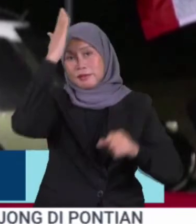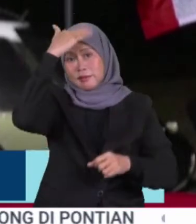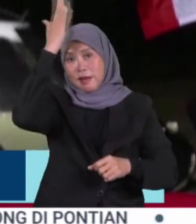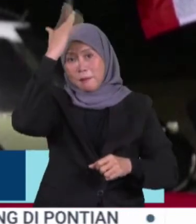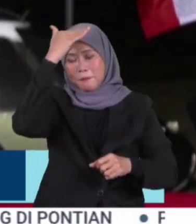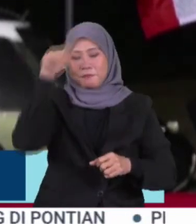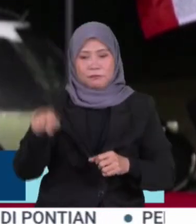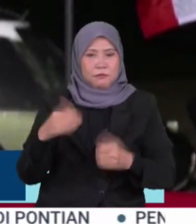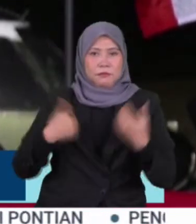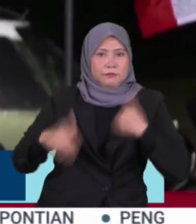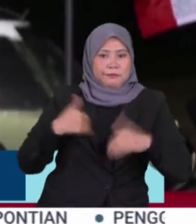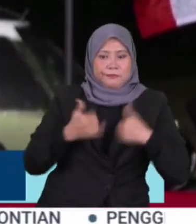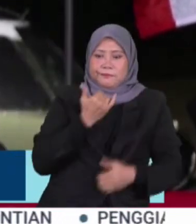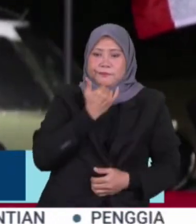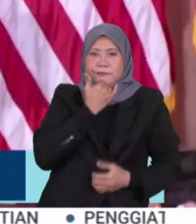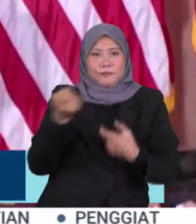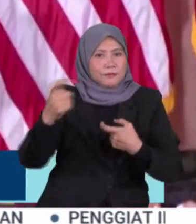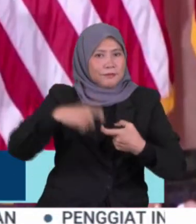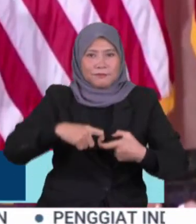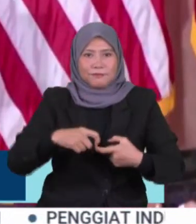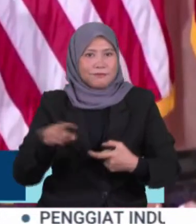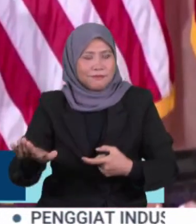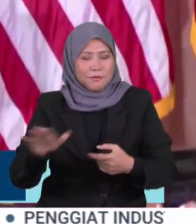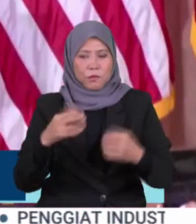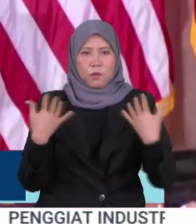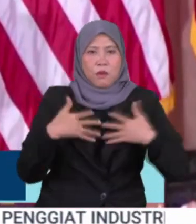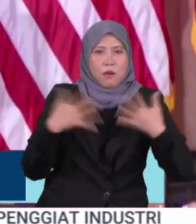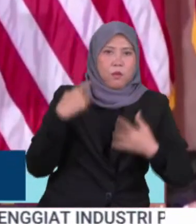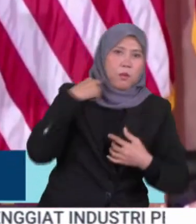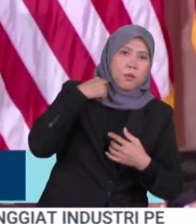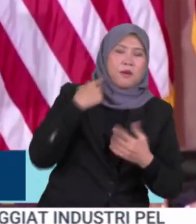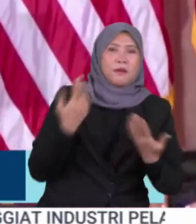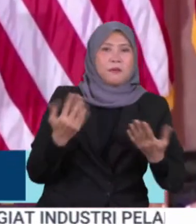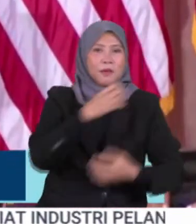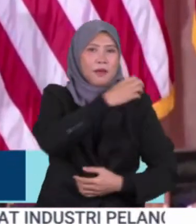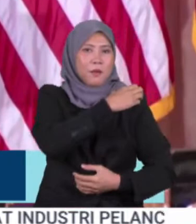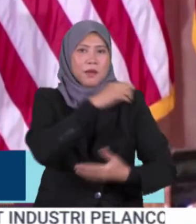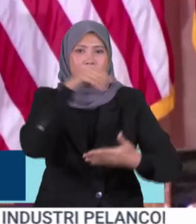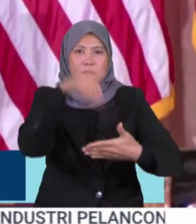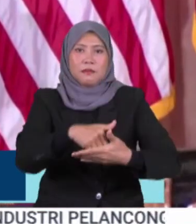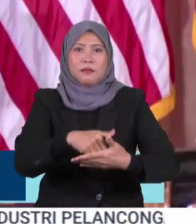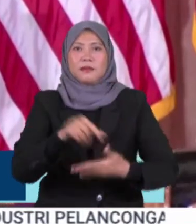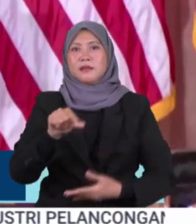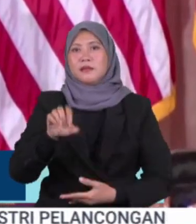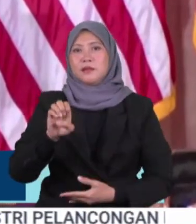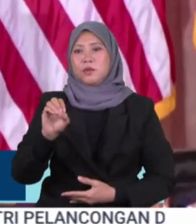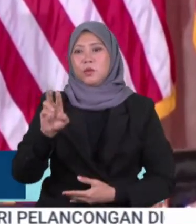mengaku tidak bersalah atas tuduhan berkaitan usaha menakut-nakutkan pegawai pilihan raya Georgia